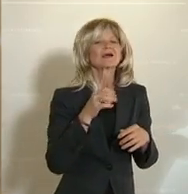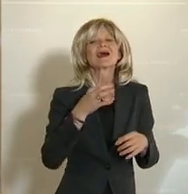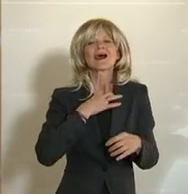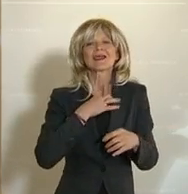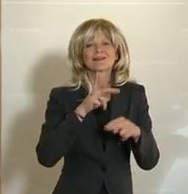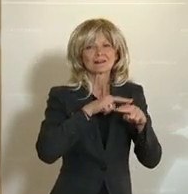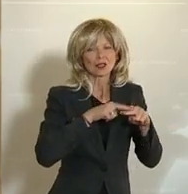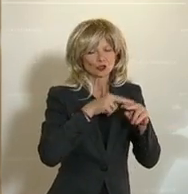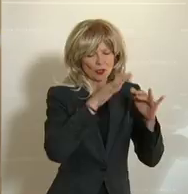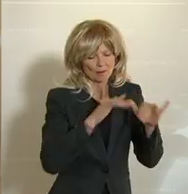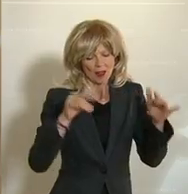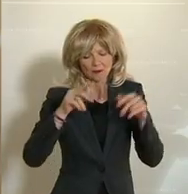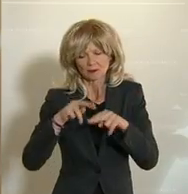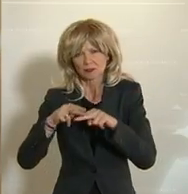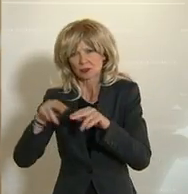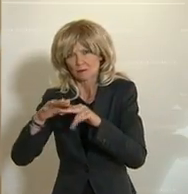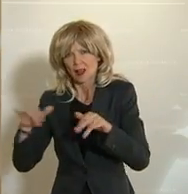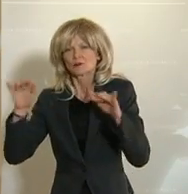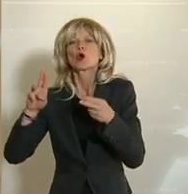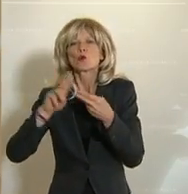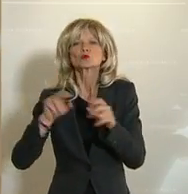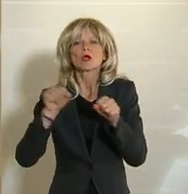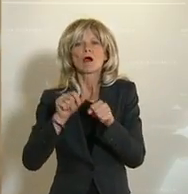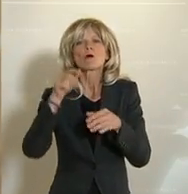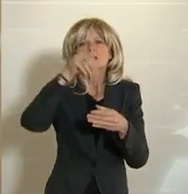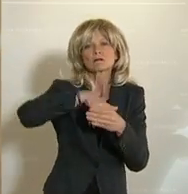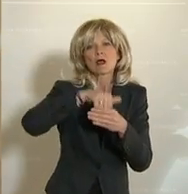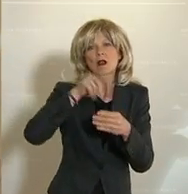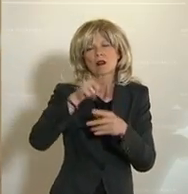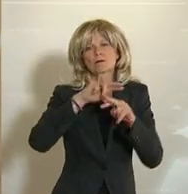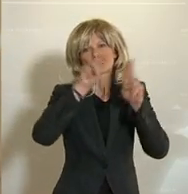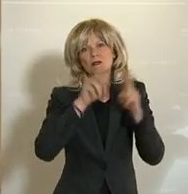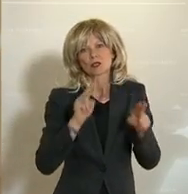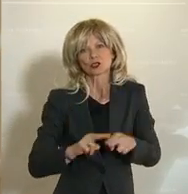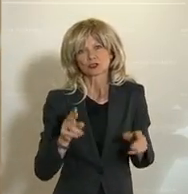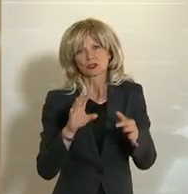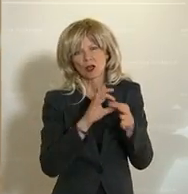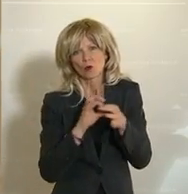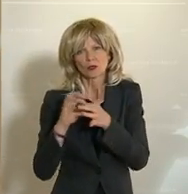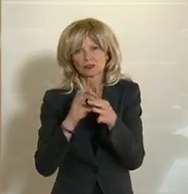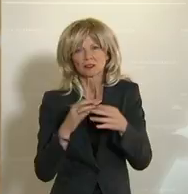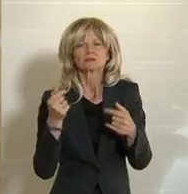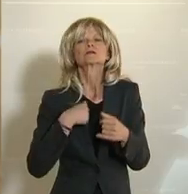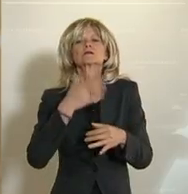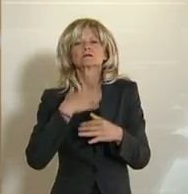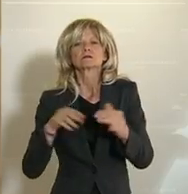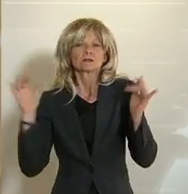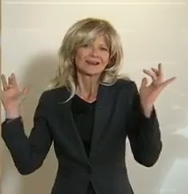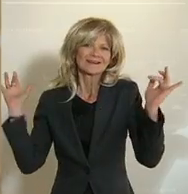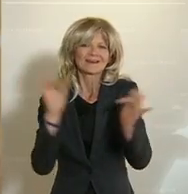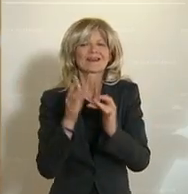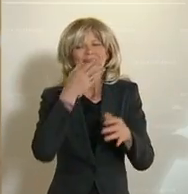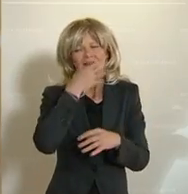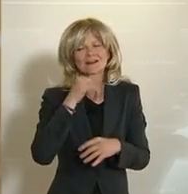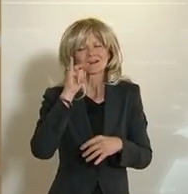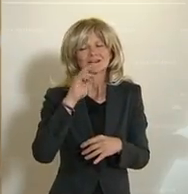aber auch in internationalen Organisationen gegen die Hispola vorzugehen,